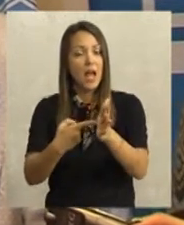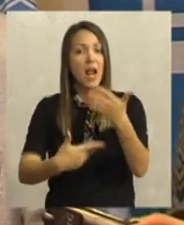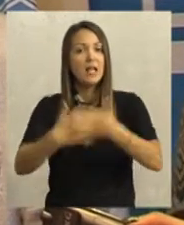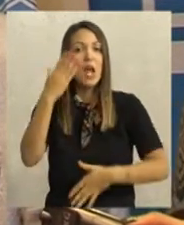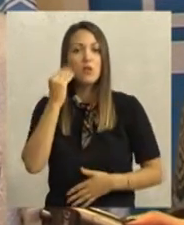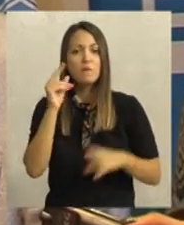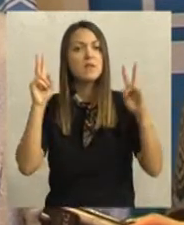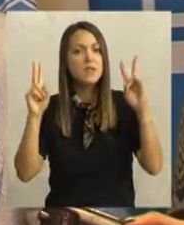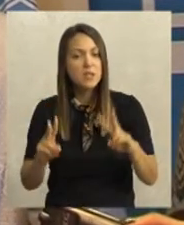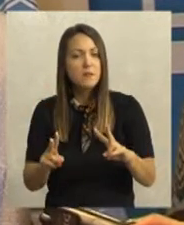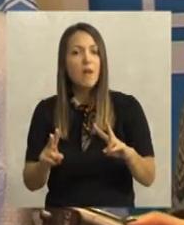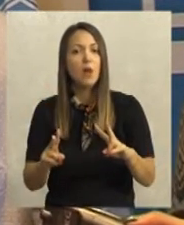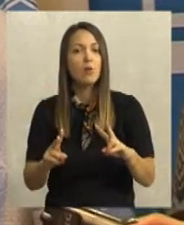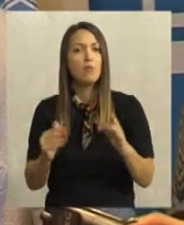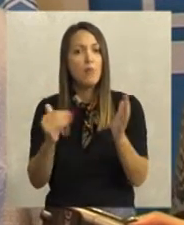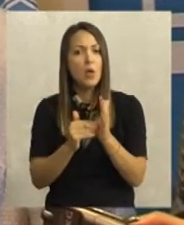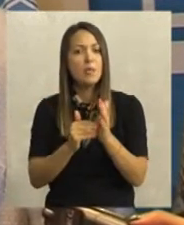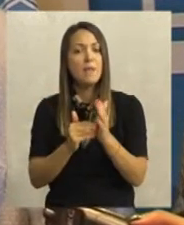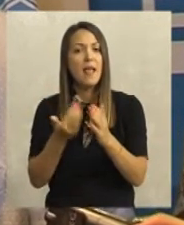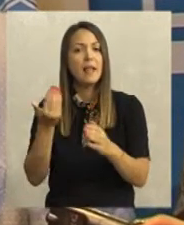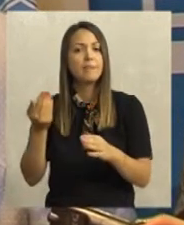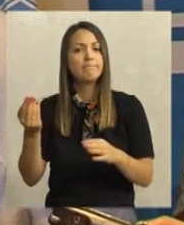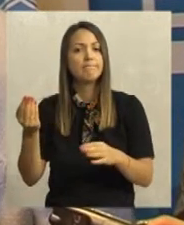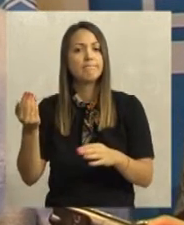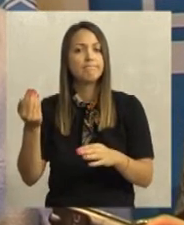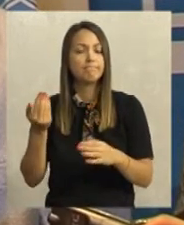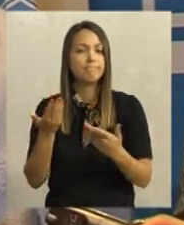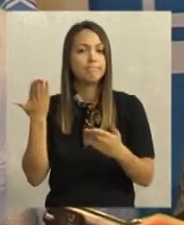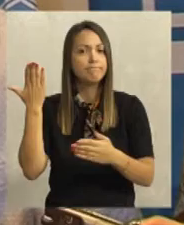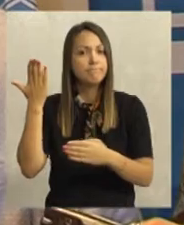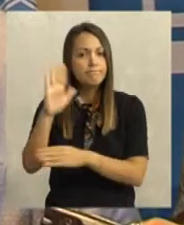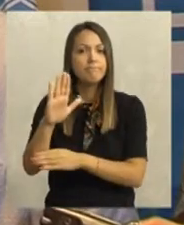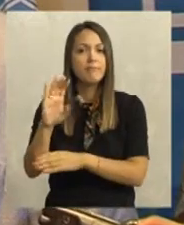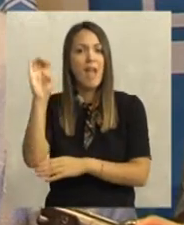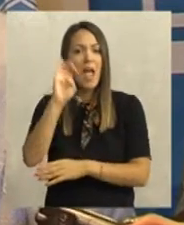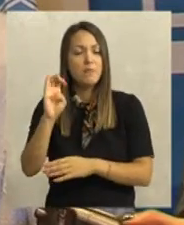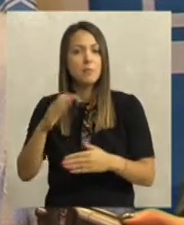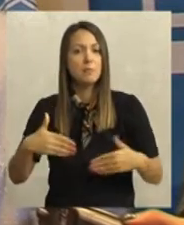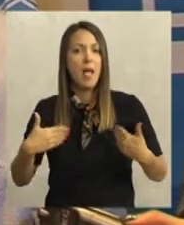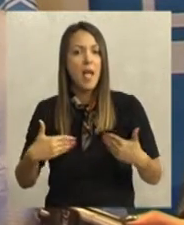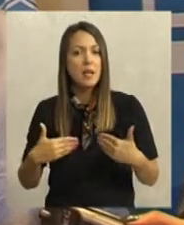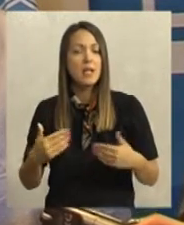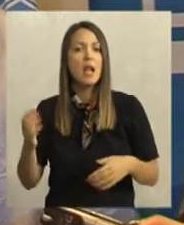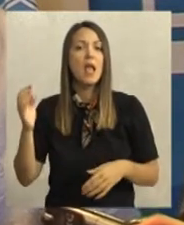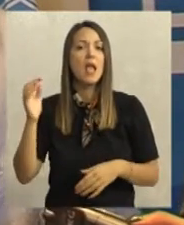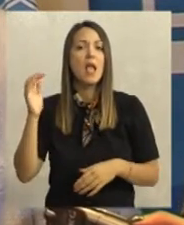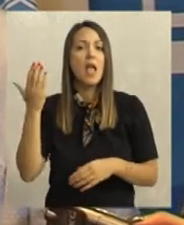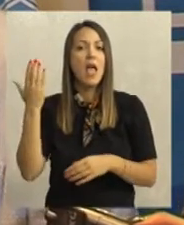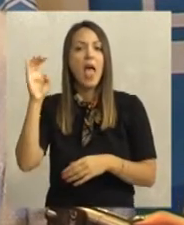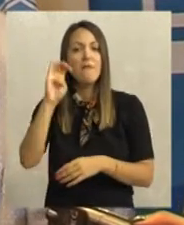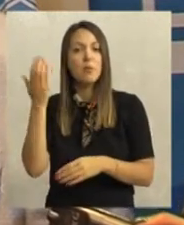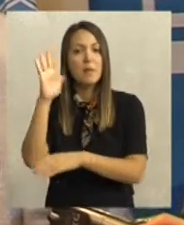da je grad Novi Sad zaista zaslužio titule i Evropske prestonice mladih i Evropske